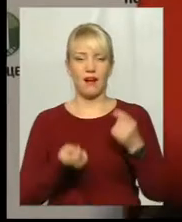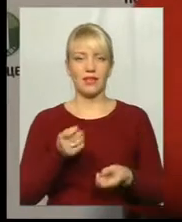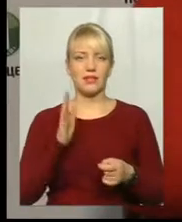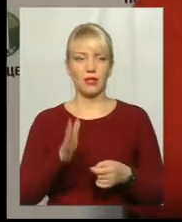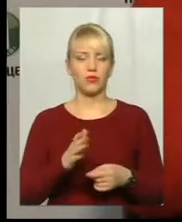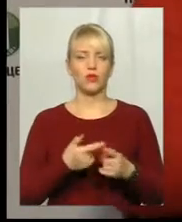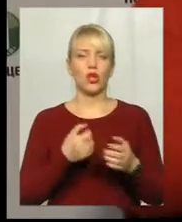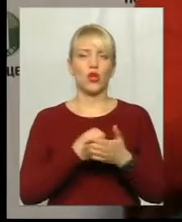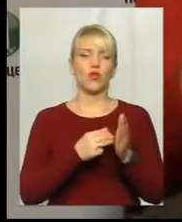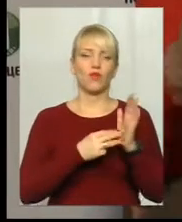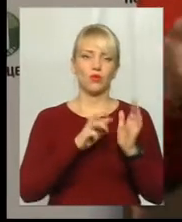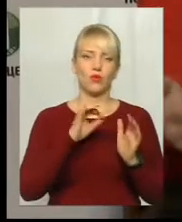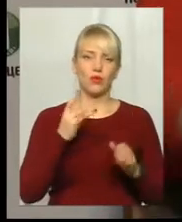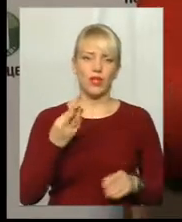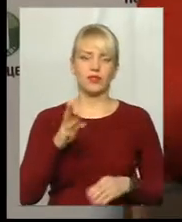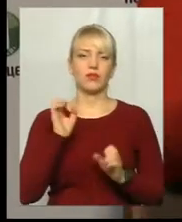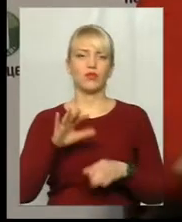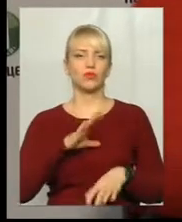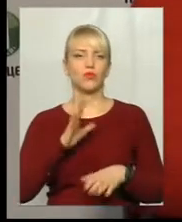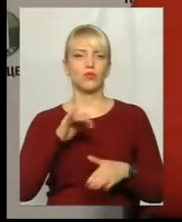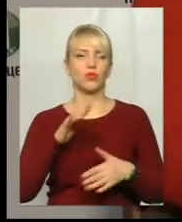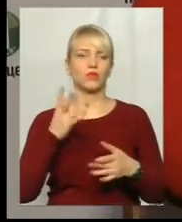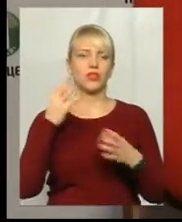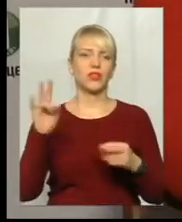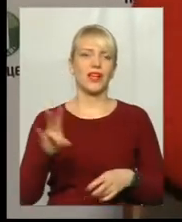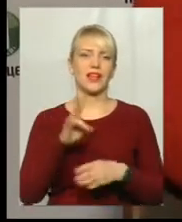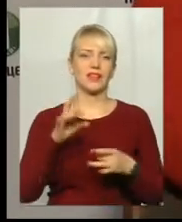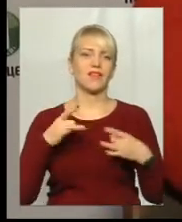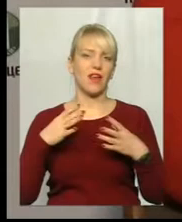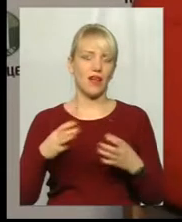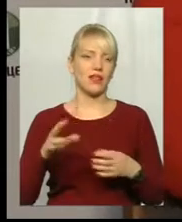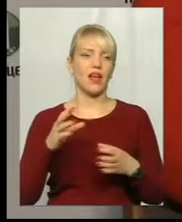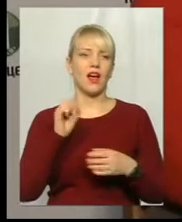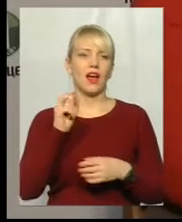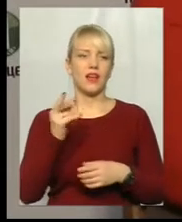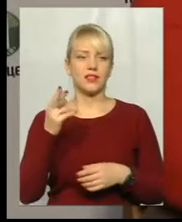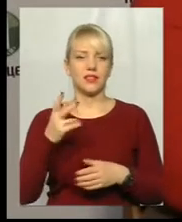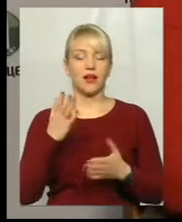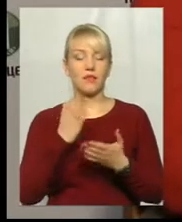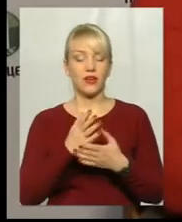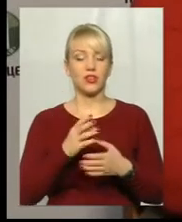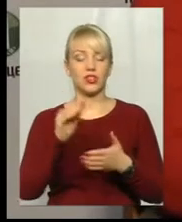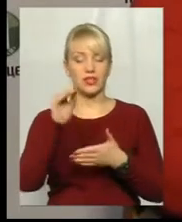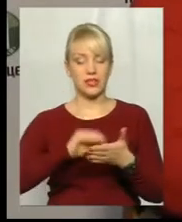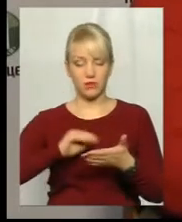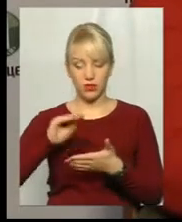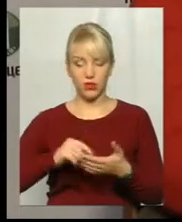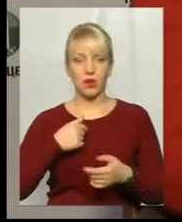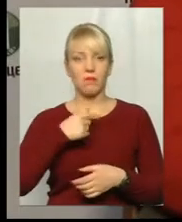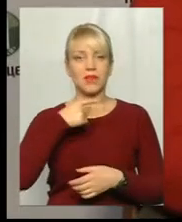до 8 березня, може потім ще якісь різдвяні акції. І ми вже маючи списочок, ми скажемо так,